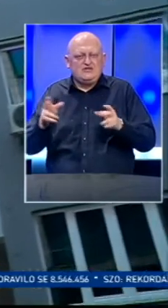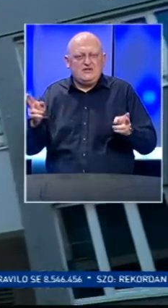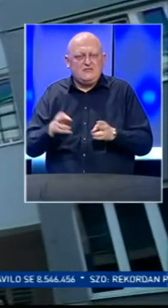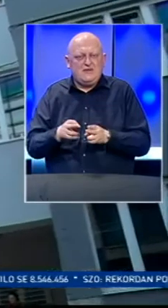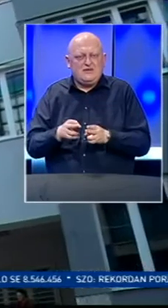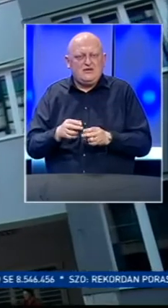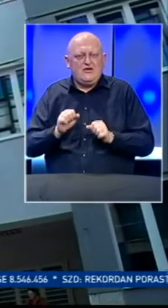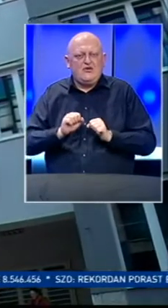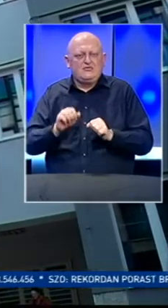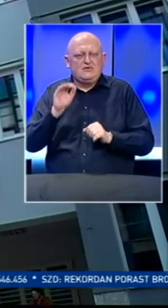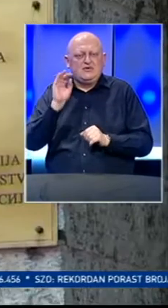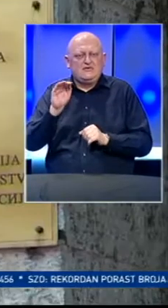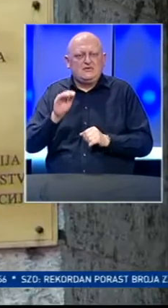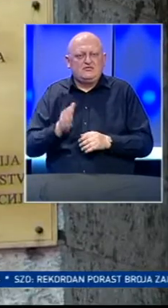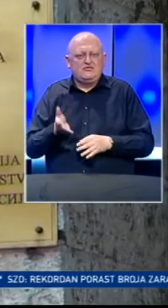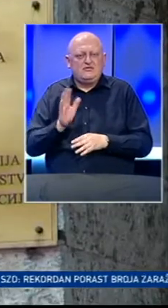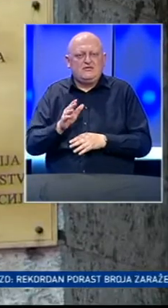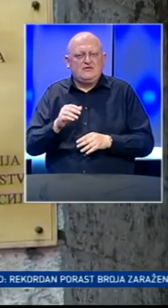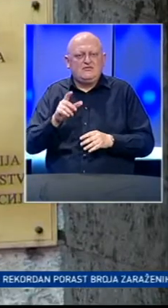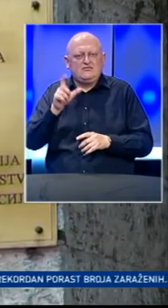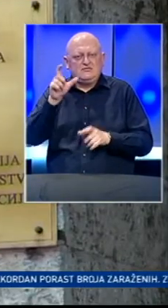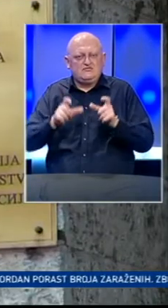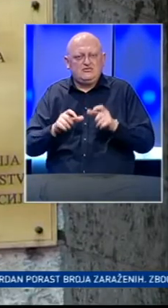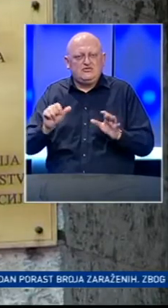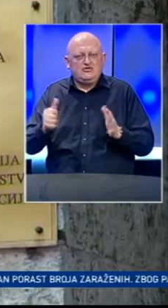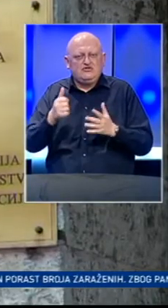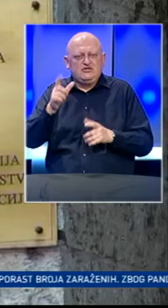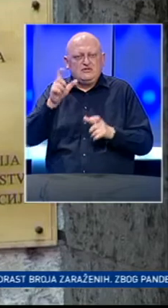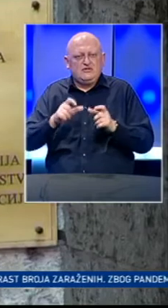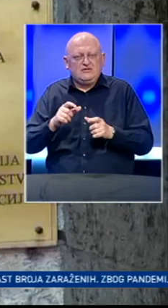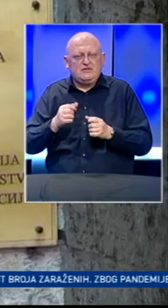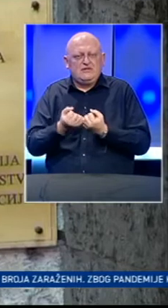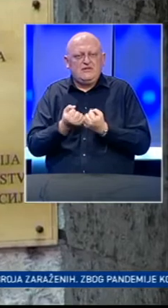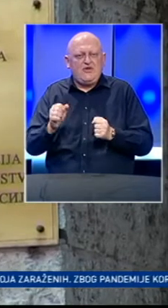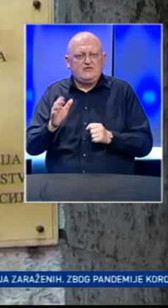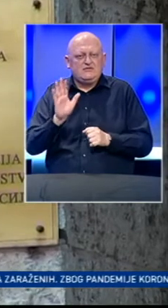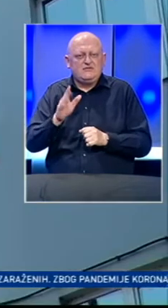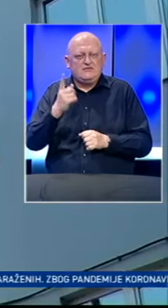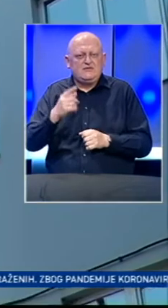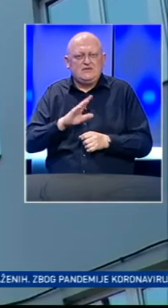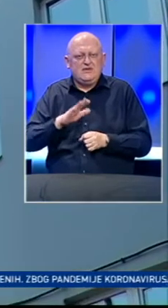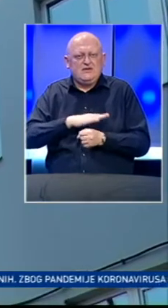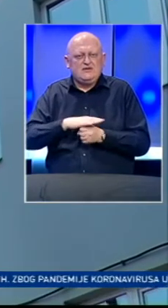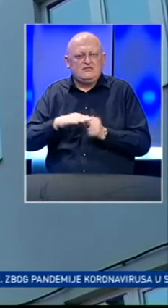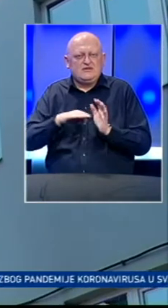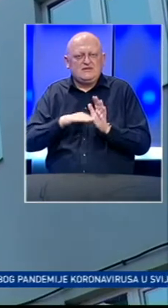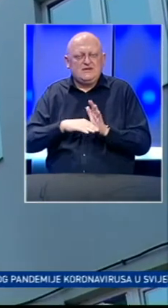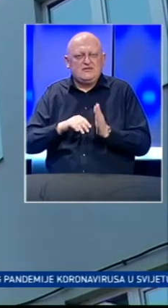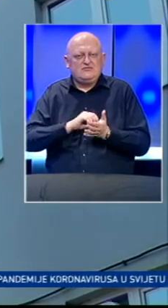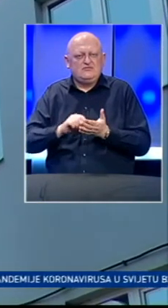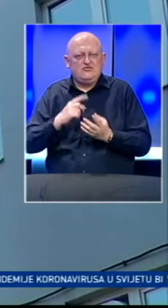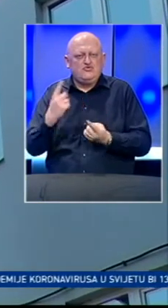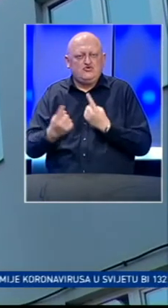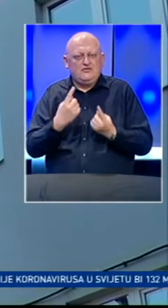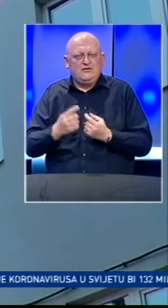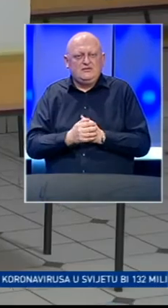manjina. Odbijene su prijeve za sudjelovanje na izborima 16-oro neovisnih kandidata jer ne ispunjavaju zakonom propisane uvjete.